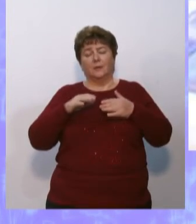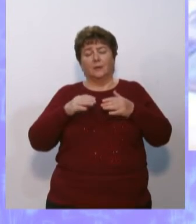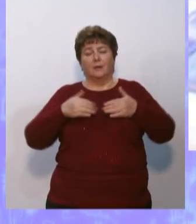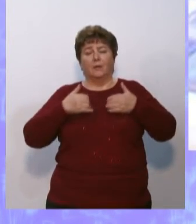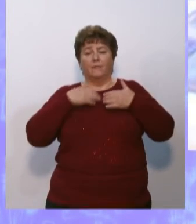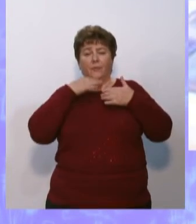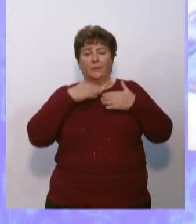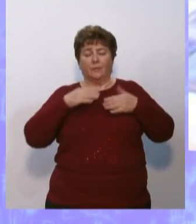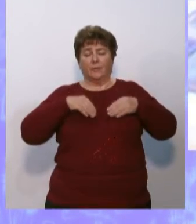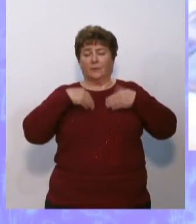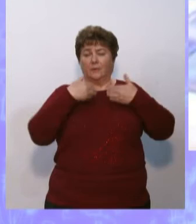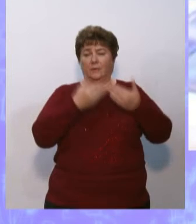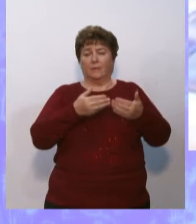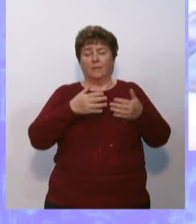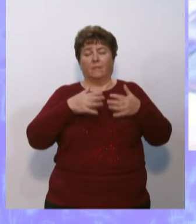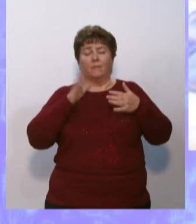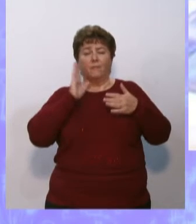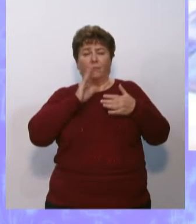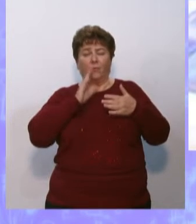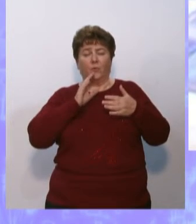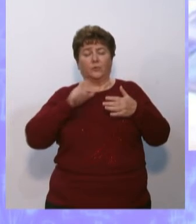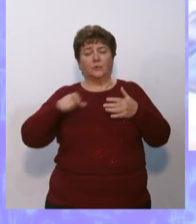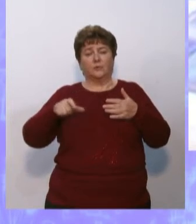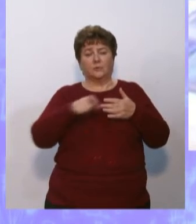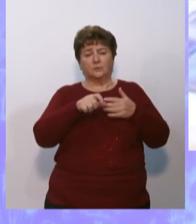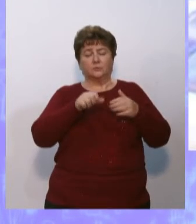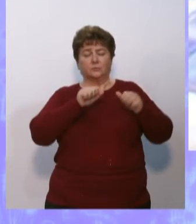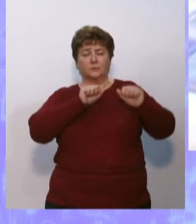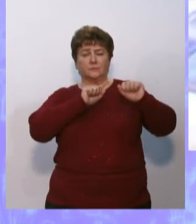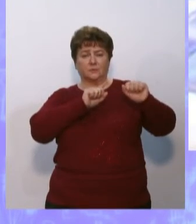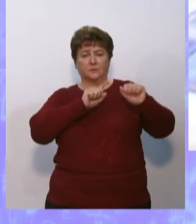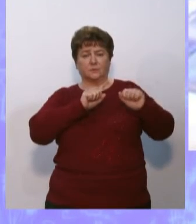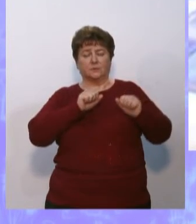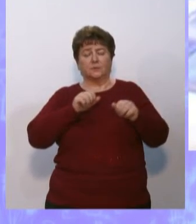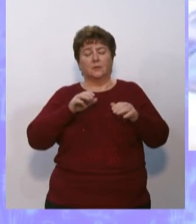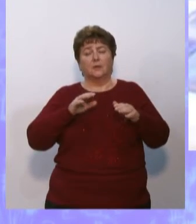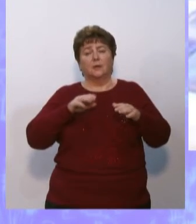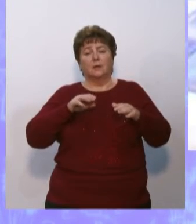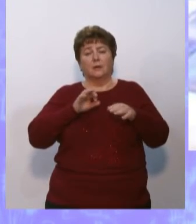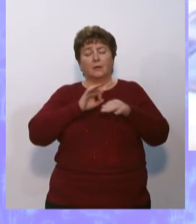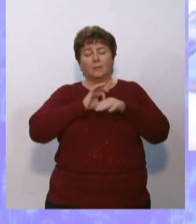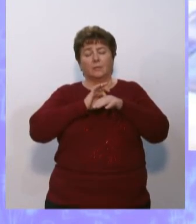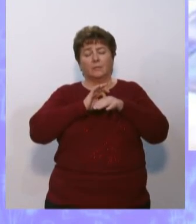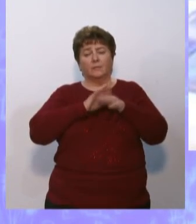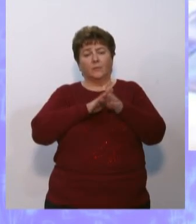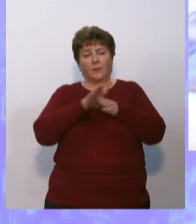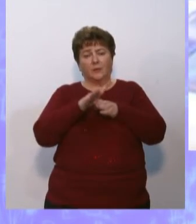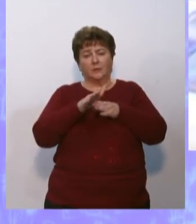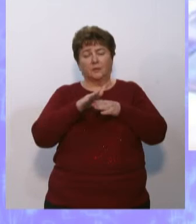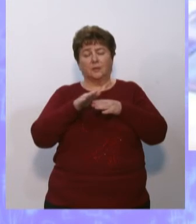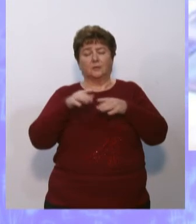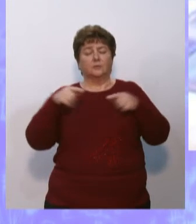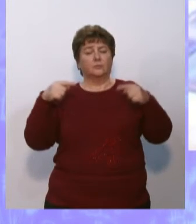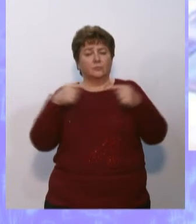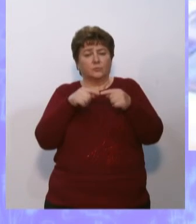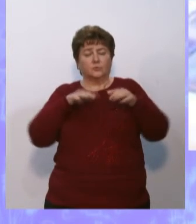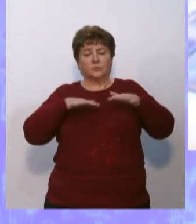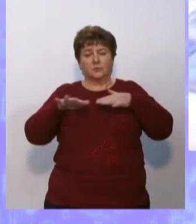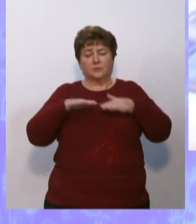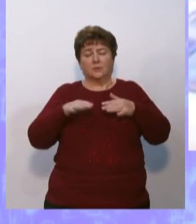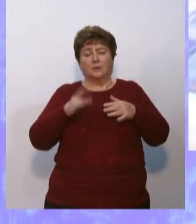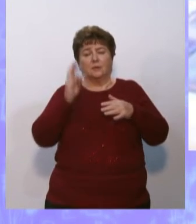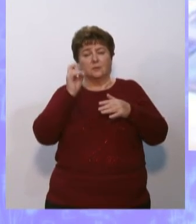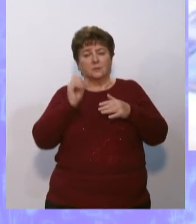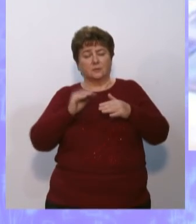большое внимание защите водных ресурсов планеты и проводить конкретные действия на национальном